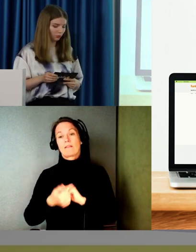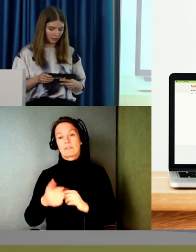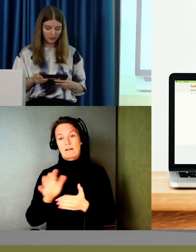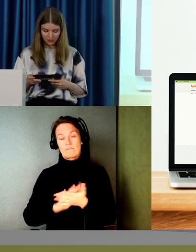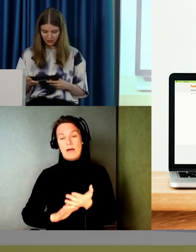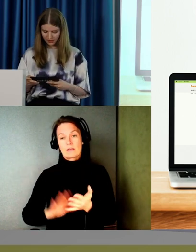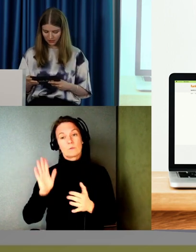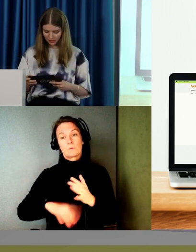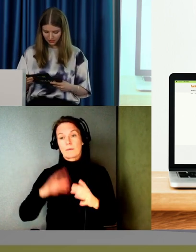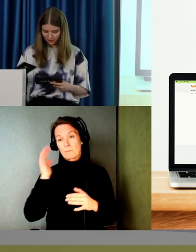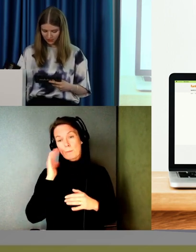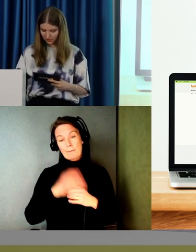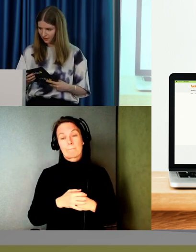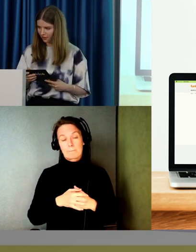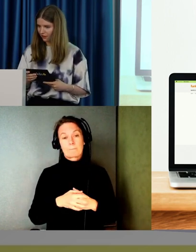problem.